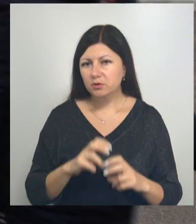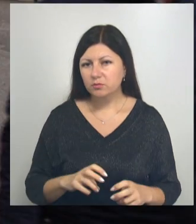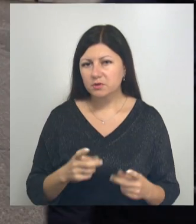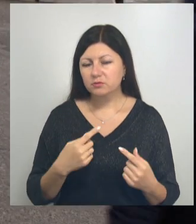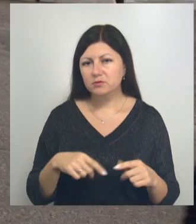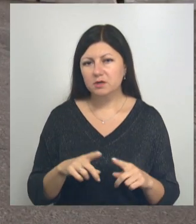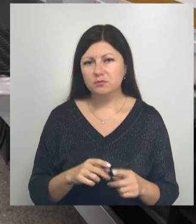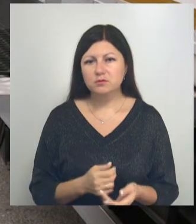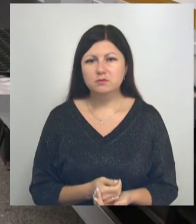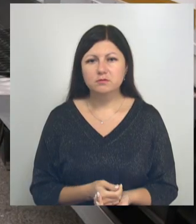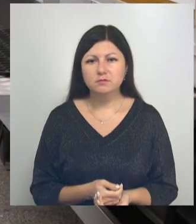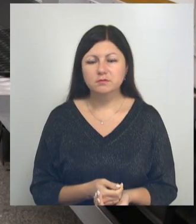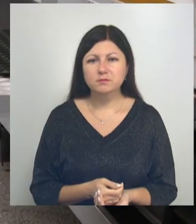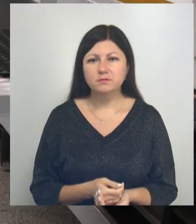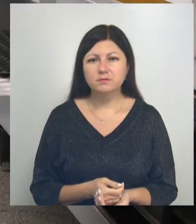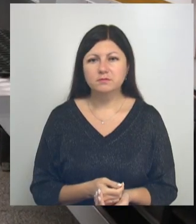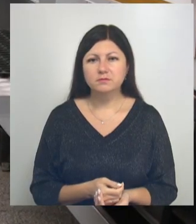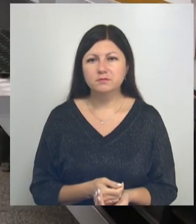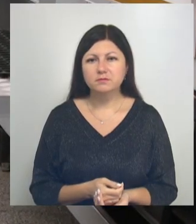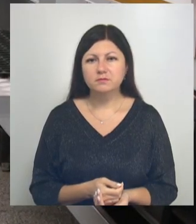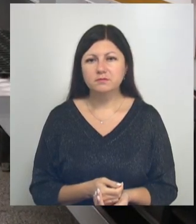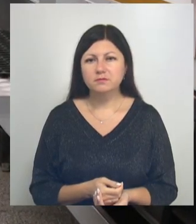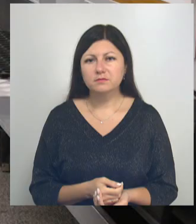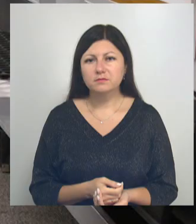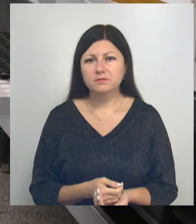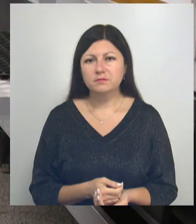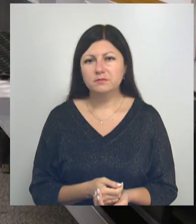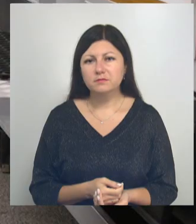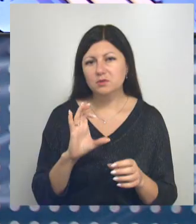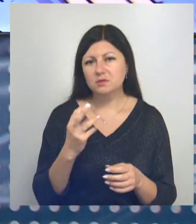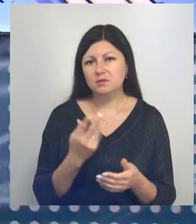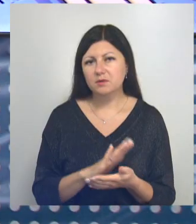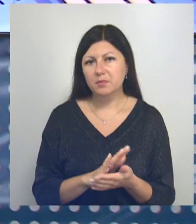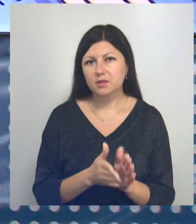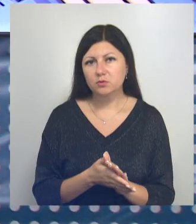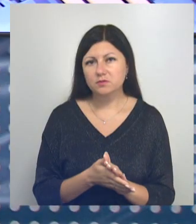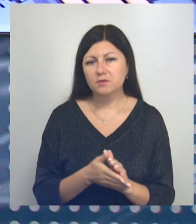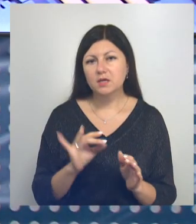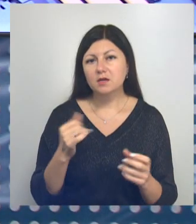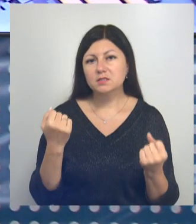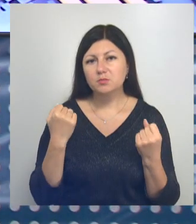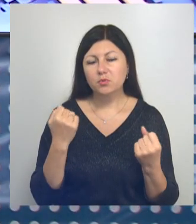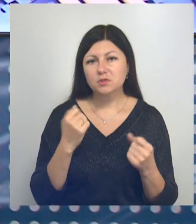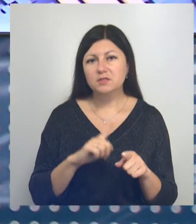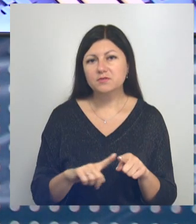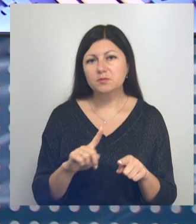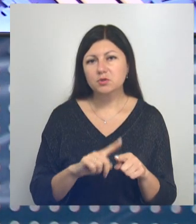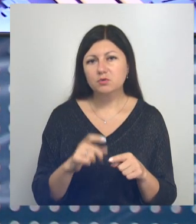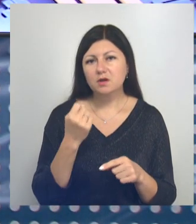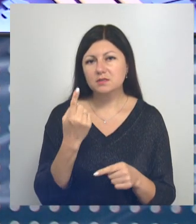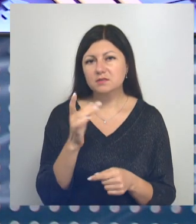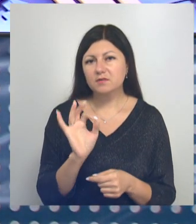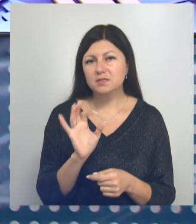Александра Харина, Вадим Кулинич. Такой день на мире Белогорья. И о спорте. Совсем скоро, 11